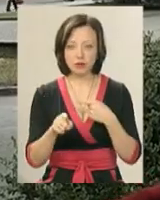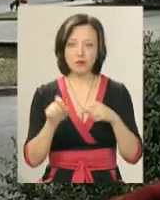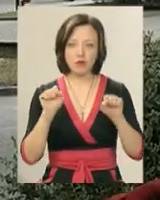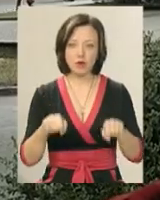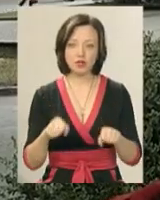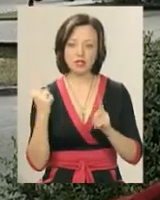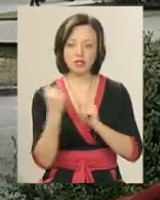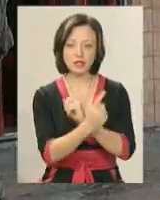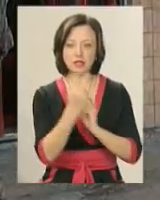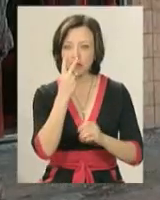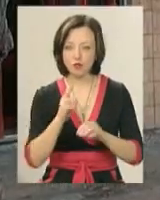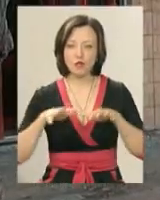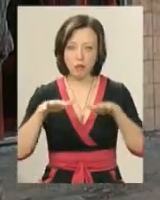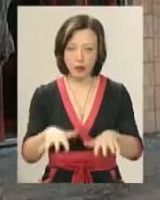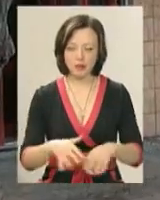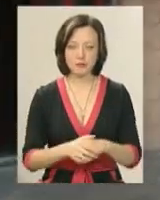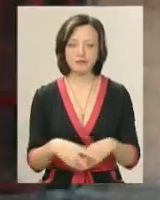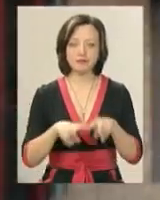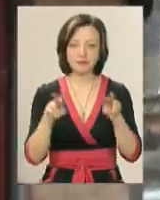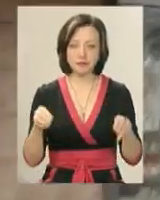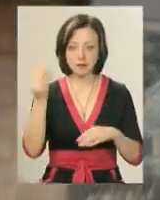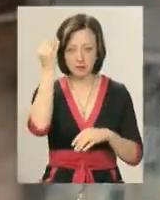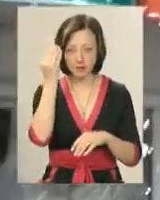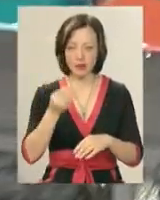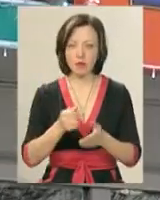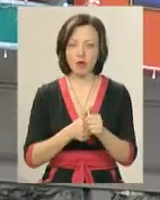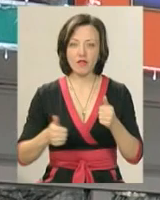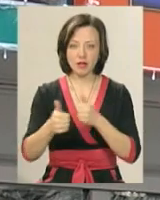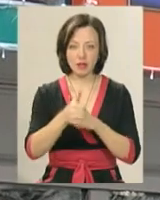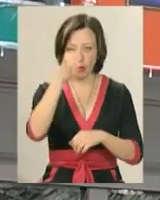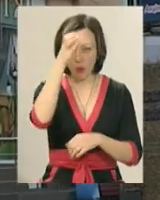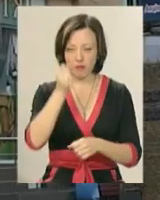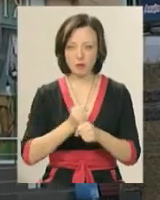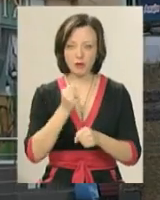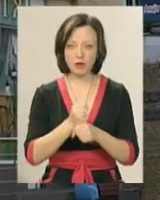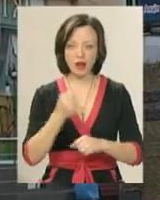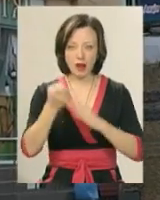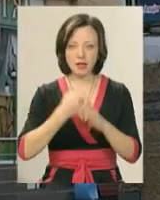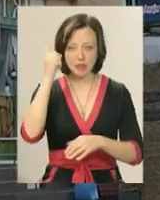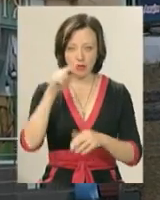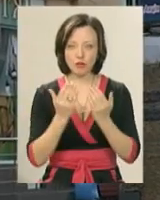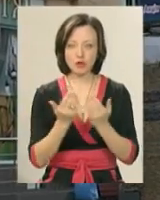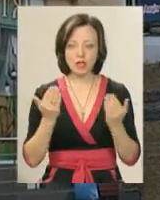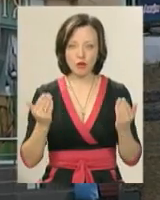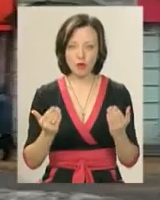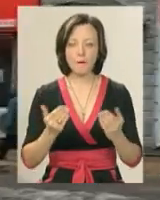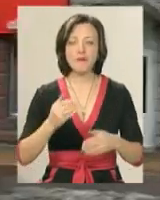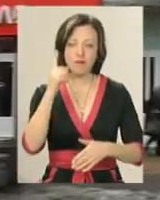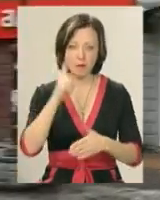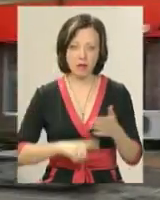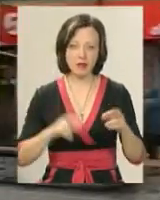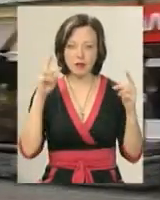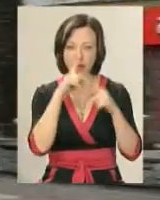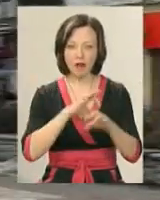задивитися і просто впасти. Такої ж думки і провідний науковий співробітник Хмельницького обласного краєзнавчого музею Сергій Єсюнін. Він переконує,